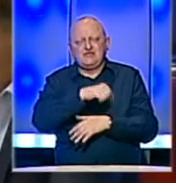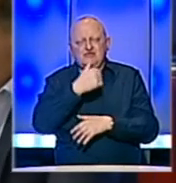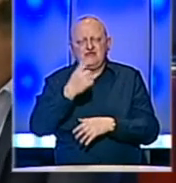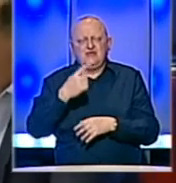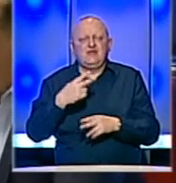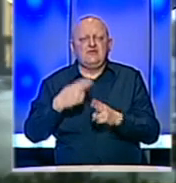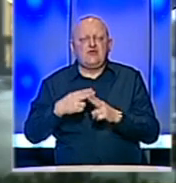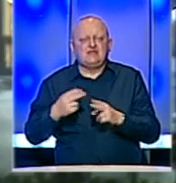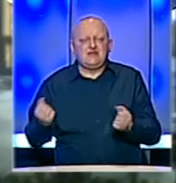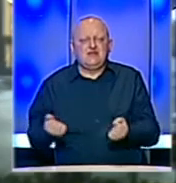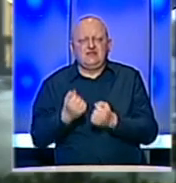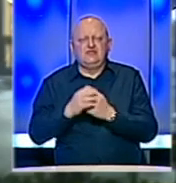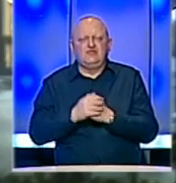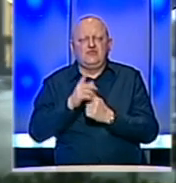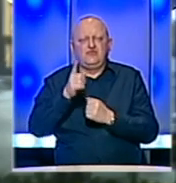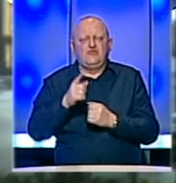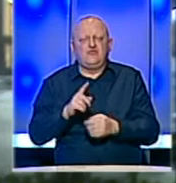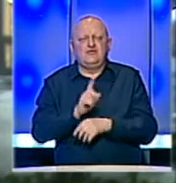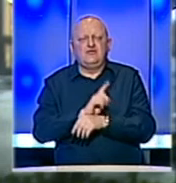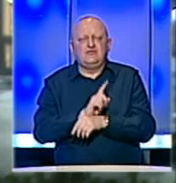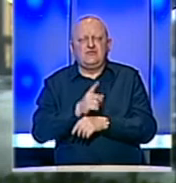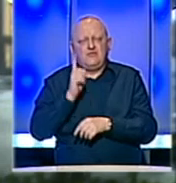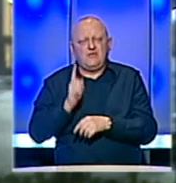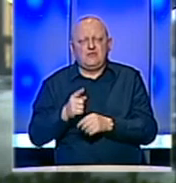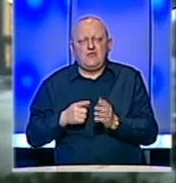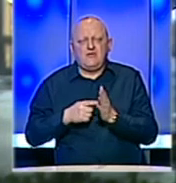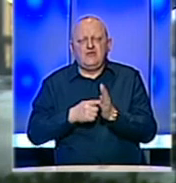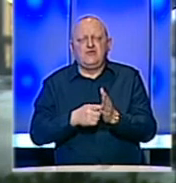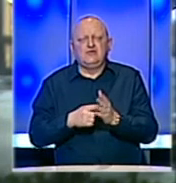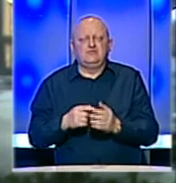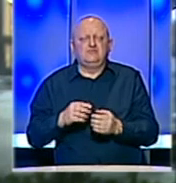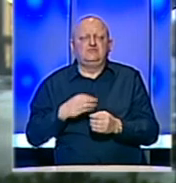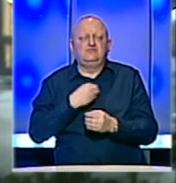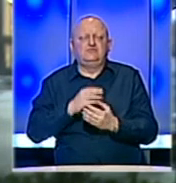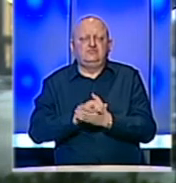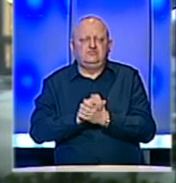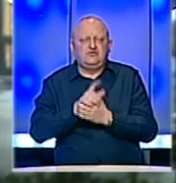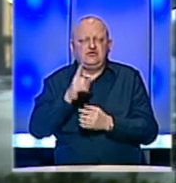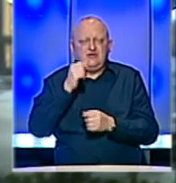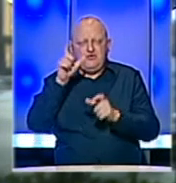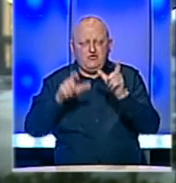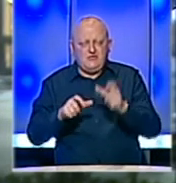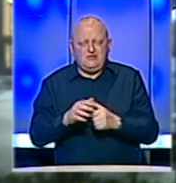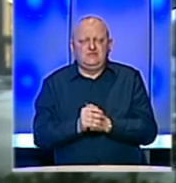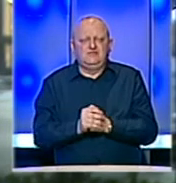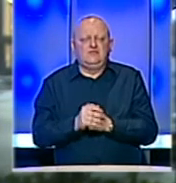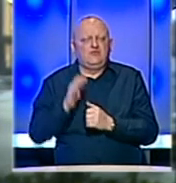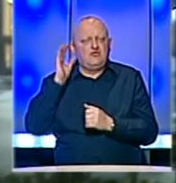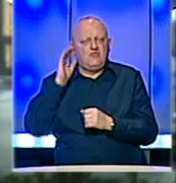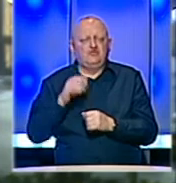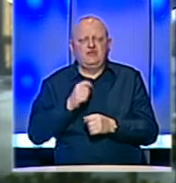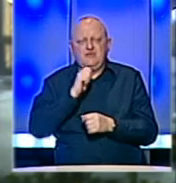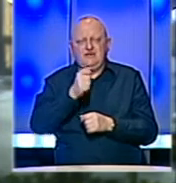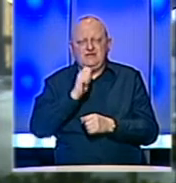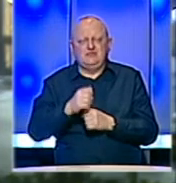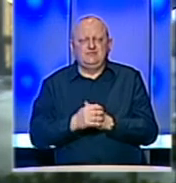i hronične bolesnike. Tako da u ovom trenutku moramo pokazati solidarnost sa tom populacijom. Poslušajmo izjave.